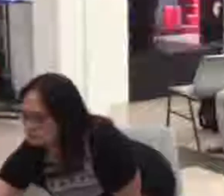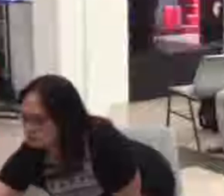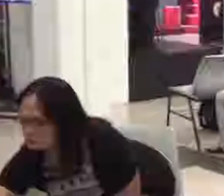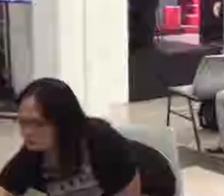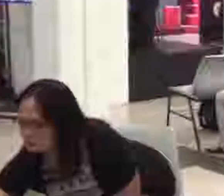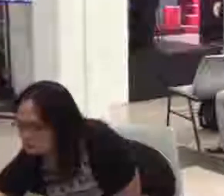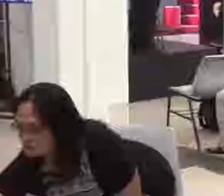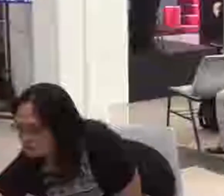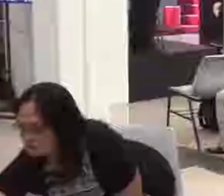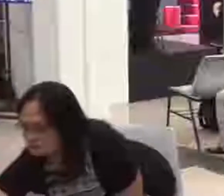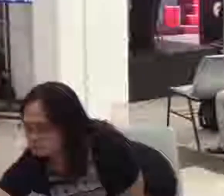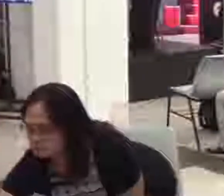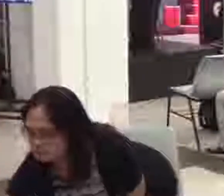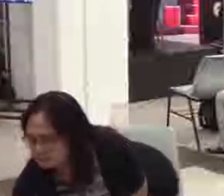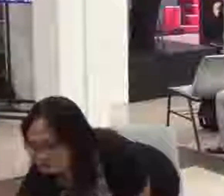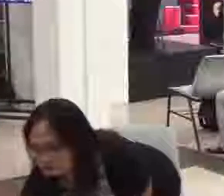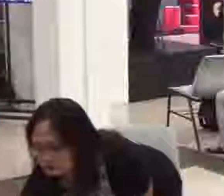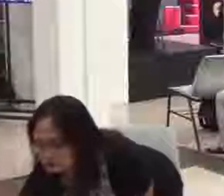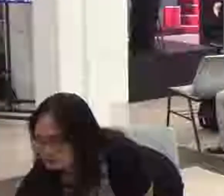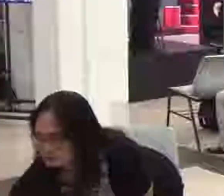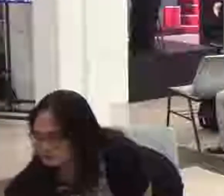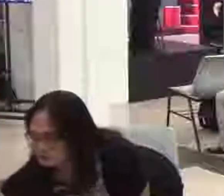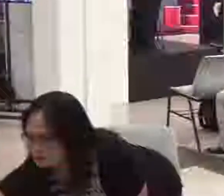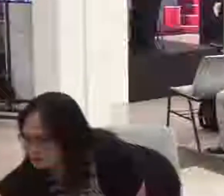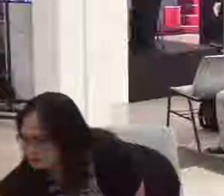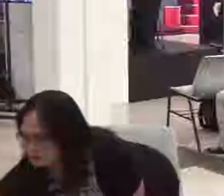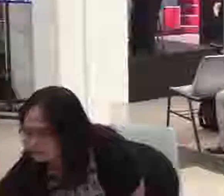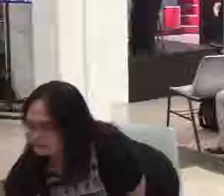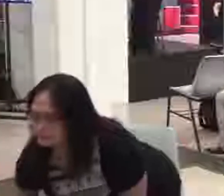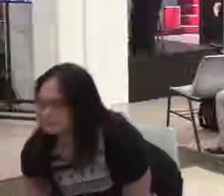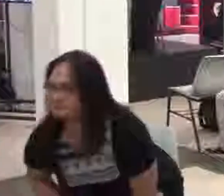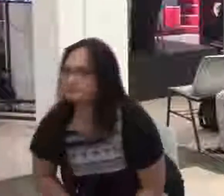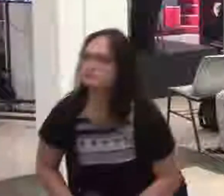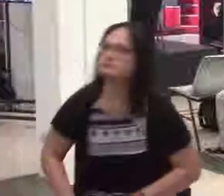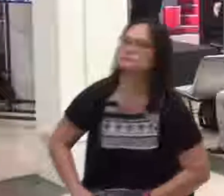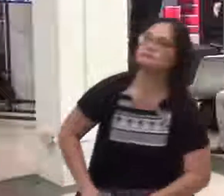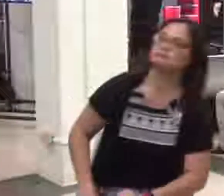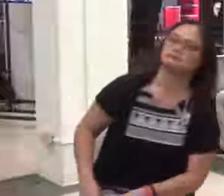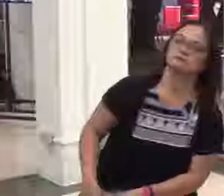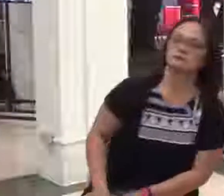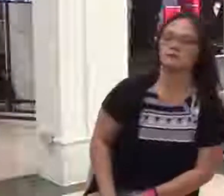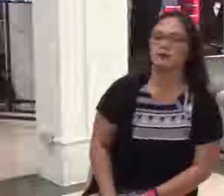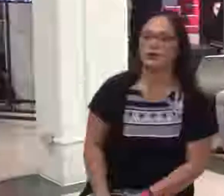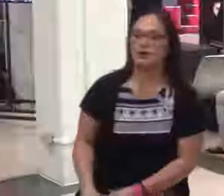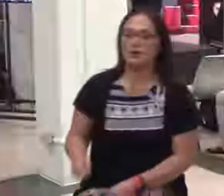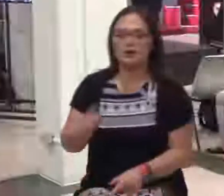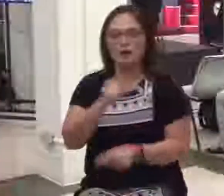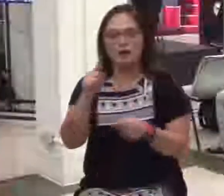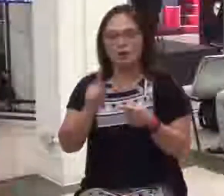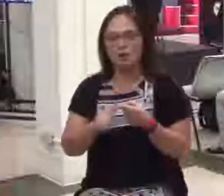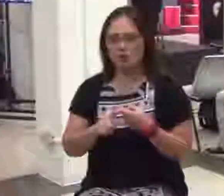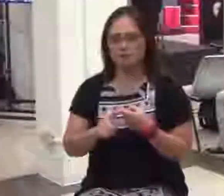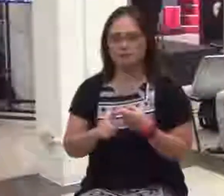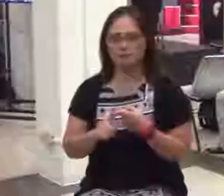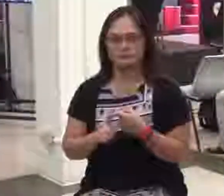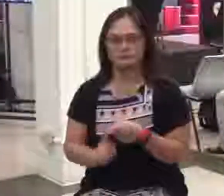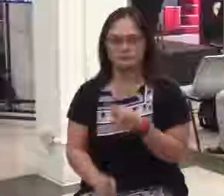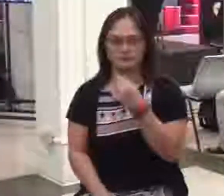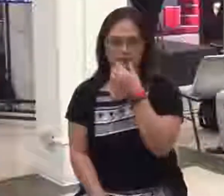maliwanag, katangi-tangi, kaya glorious. Ano po?